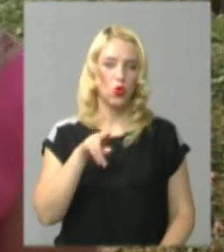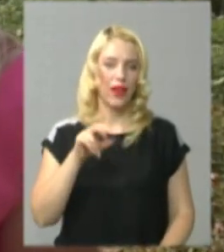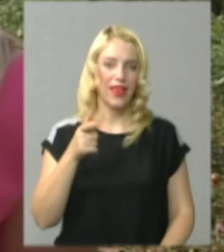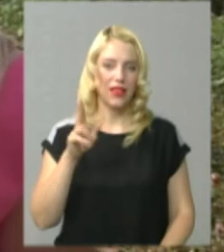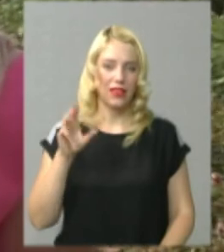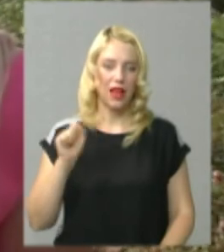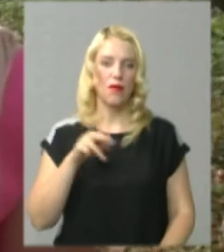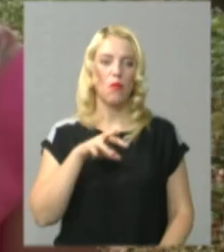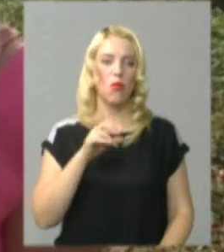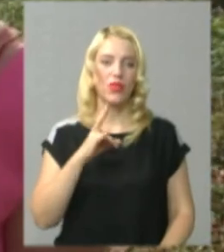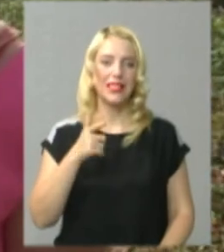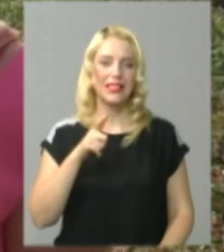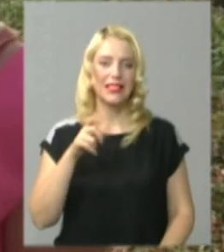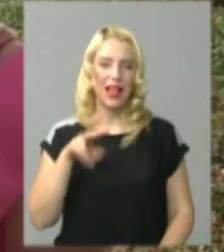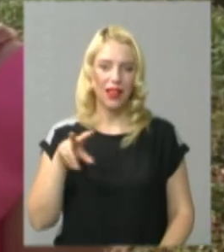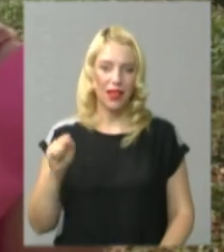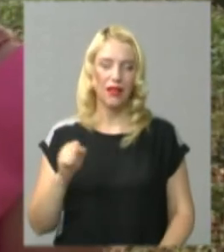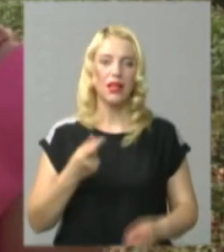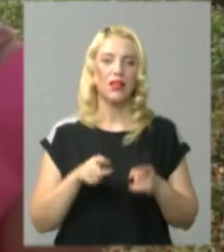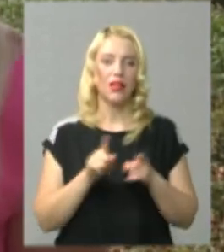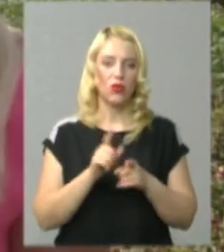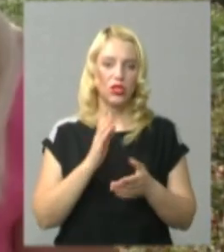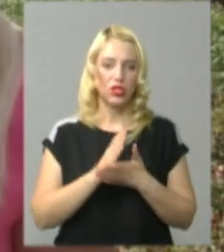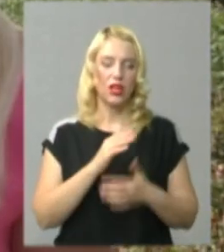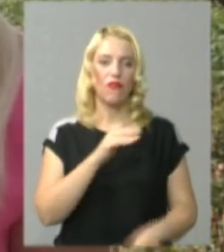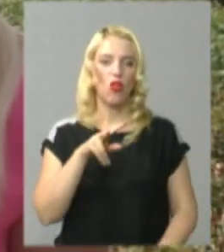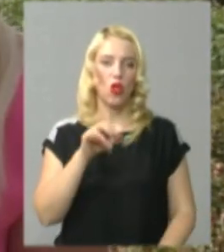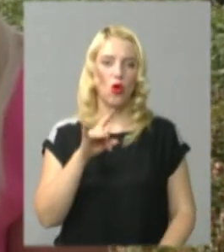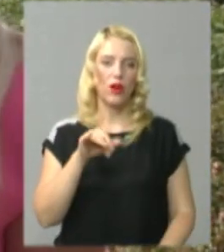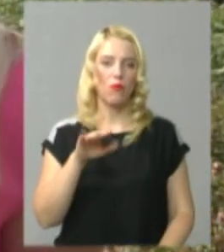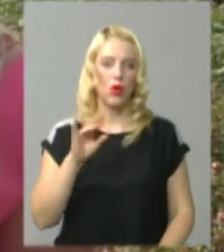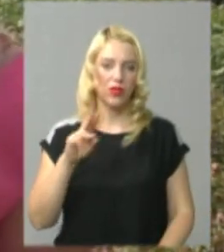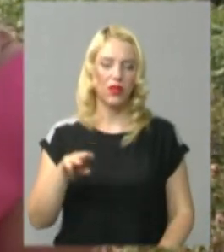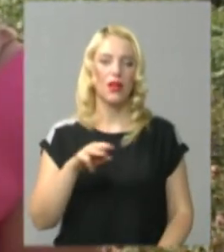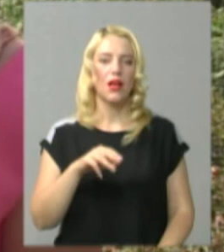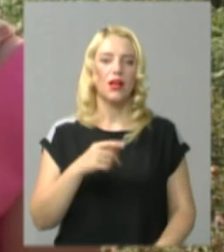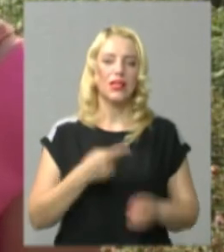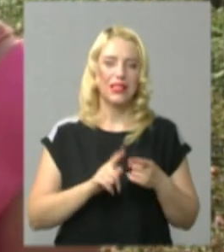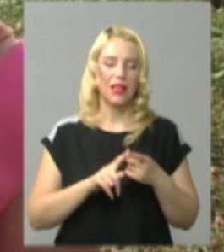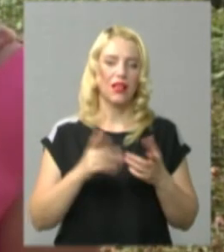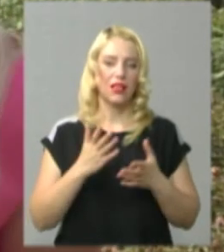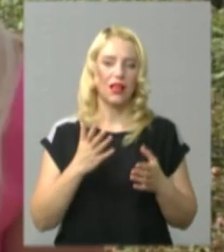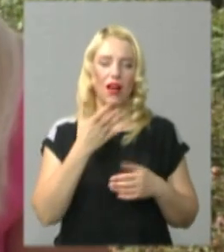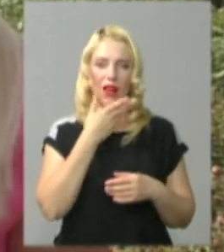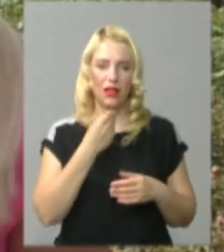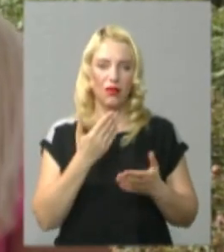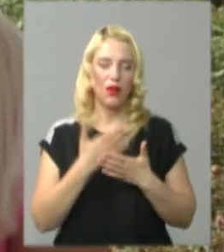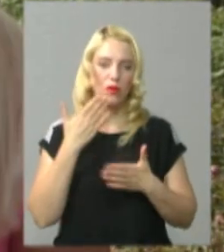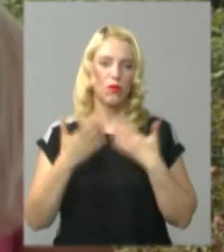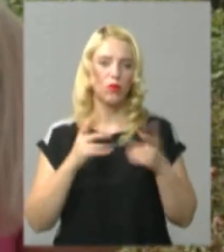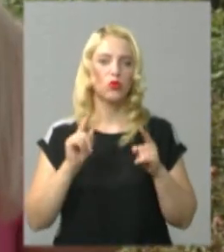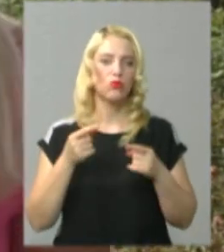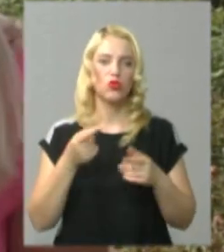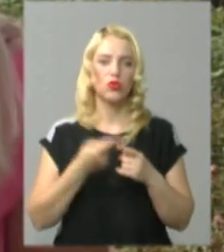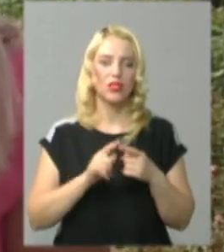Вовозела, також велика колекція є флорібунт, теж піоновидних, які дуже мають гарний попит, тому що